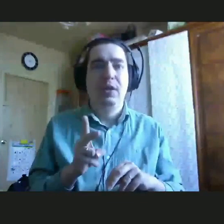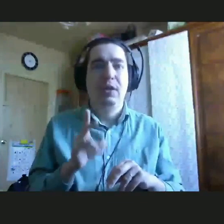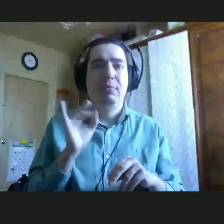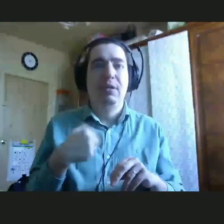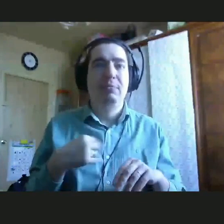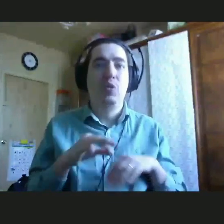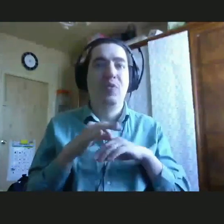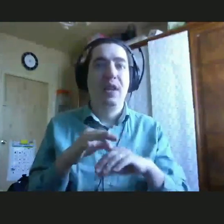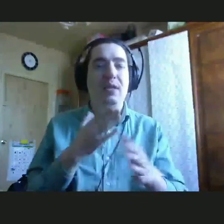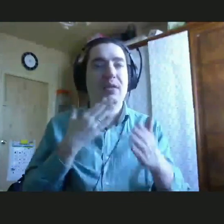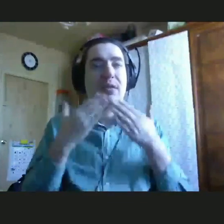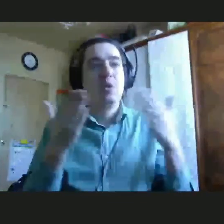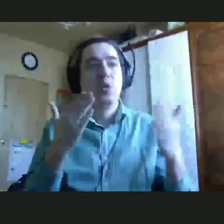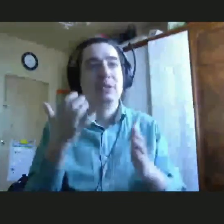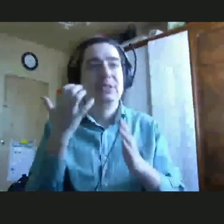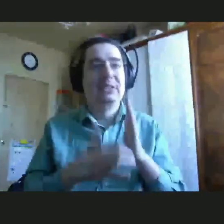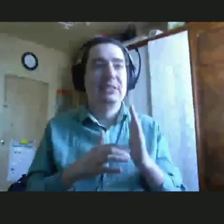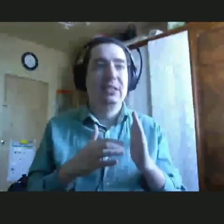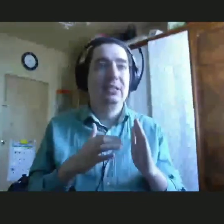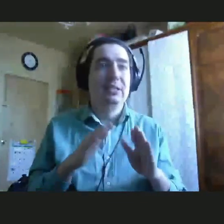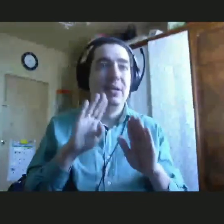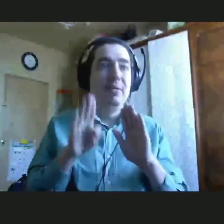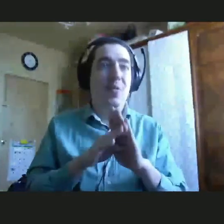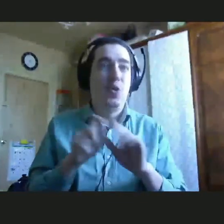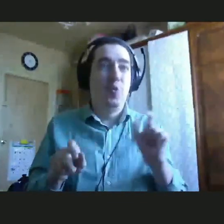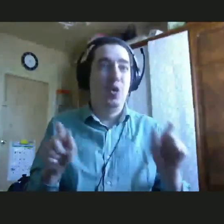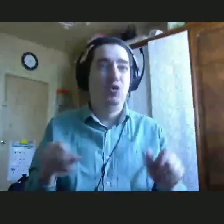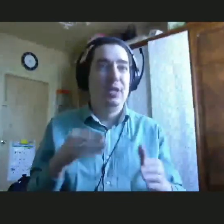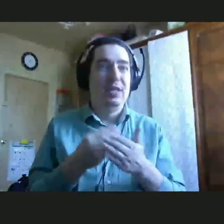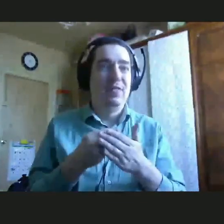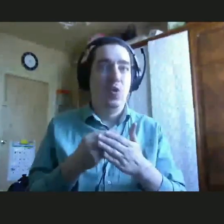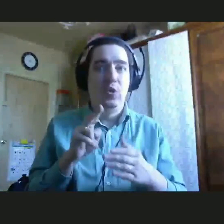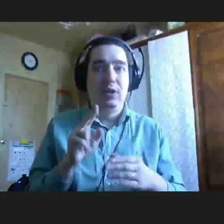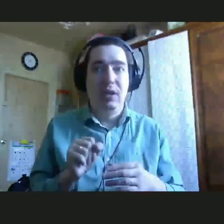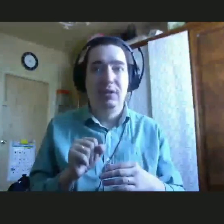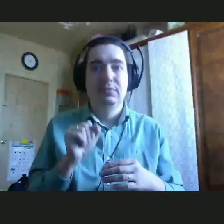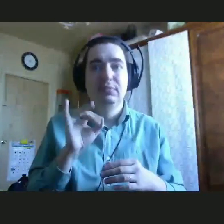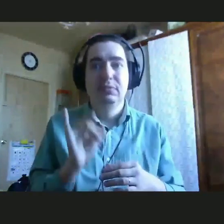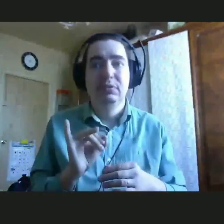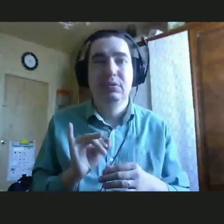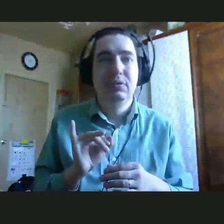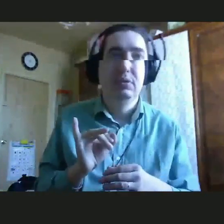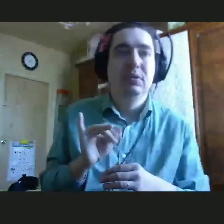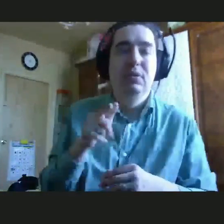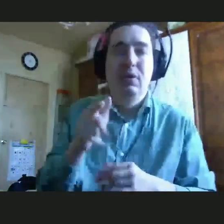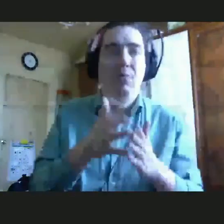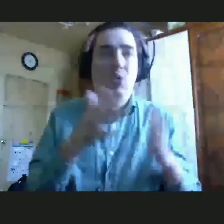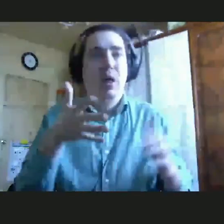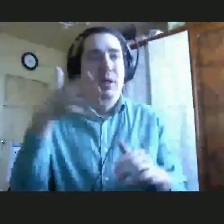провели опрос среди подопечных фонда. На тот момент их было уже более 3,5 тысяч.